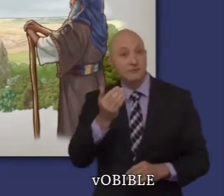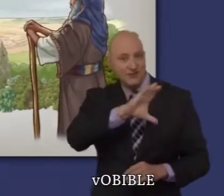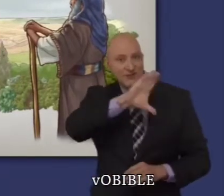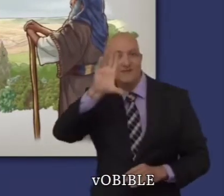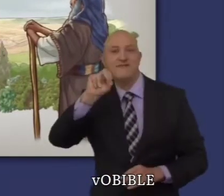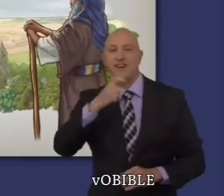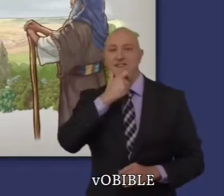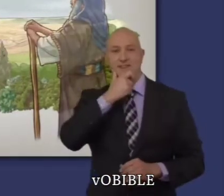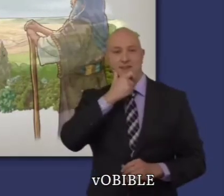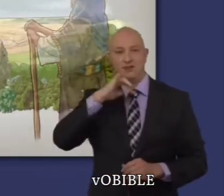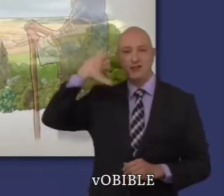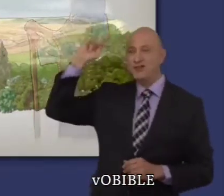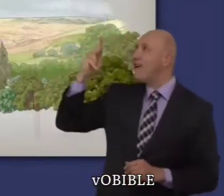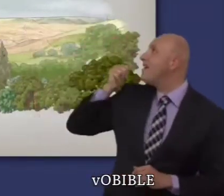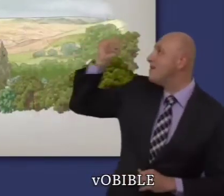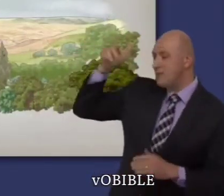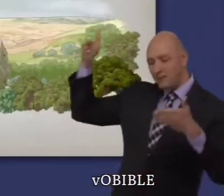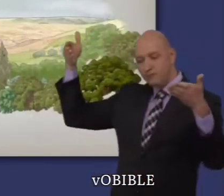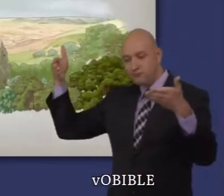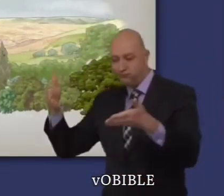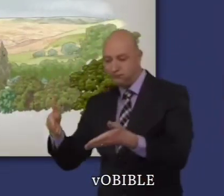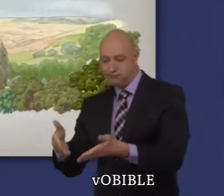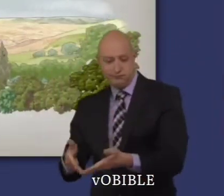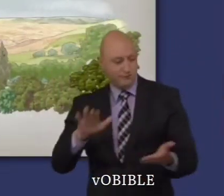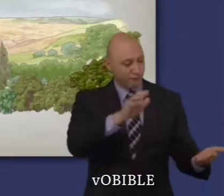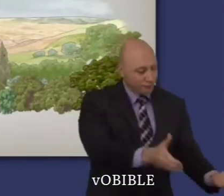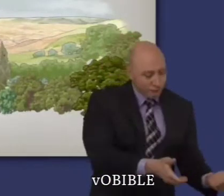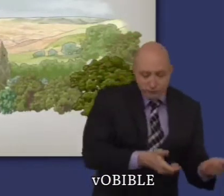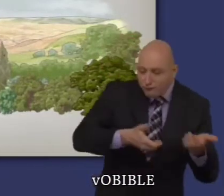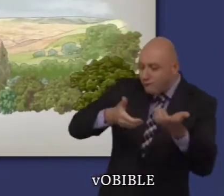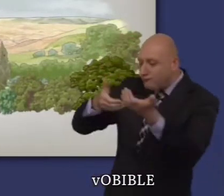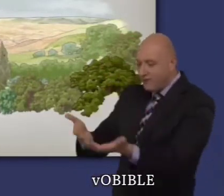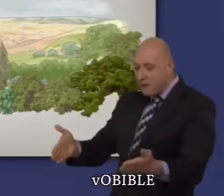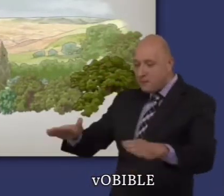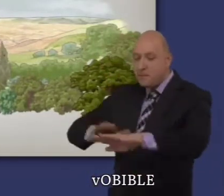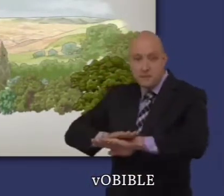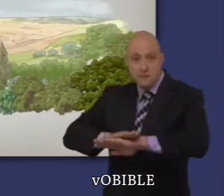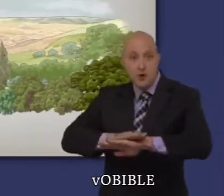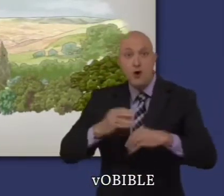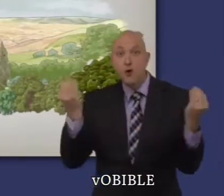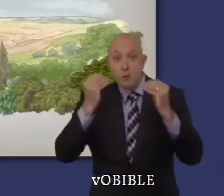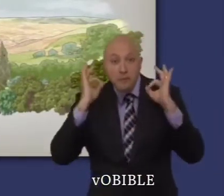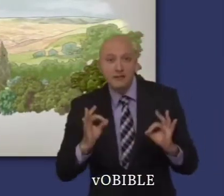» Ensuite, Moïse meurt à l'âge de 120 ans et Jéhovah l'enterre en Moab dans un endroit inconnu.